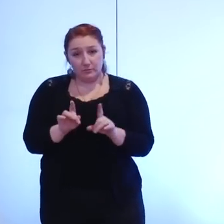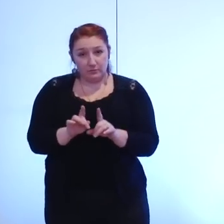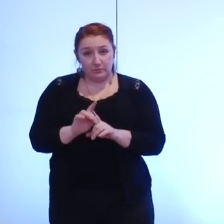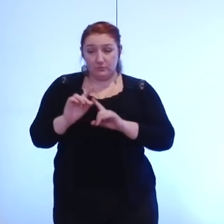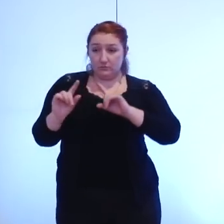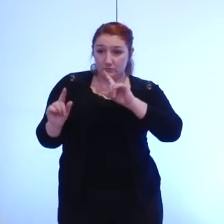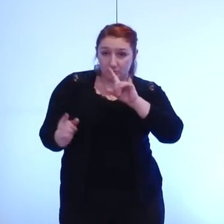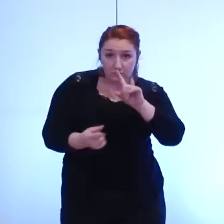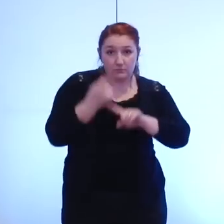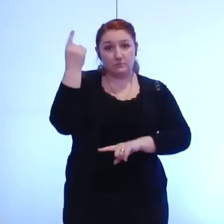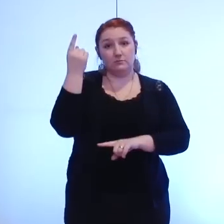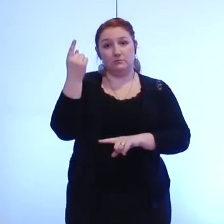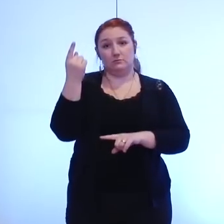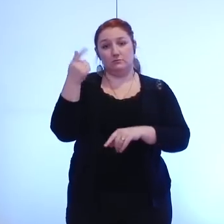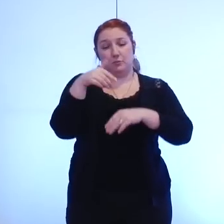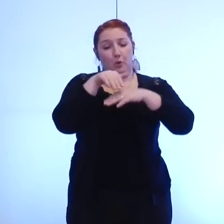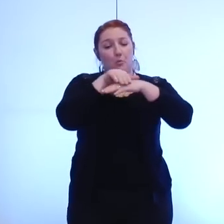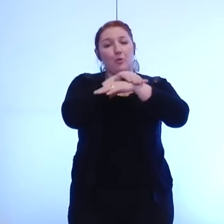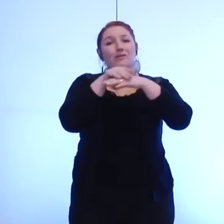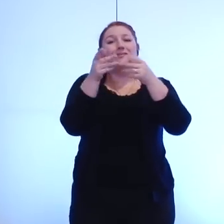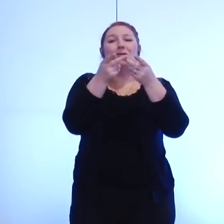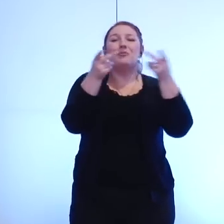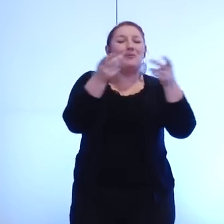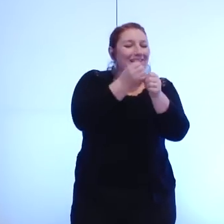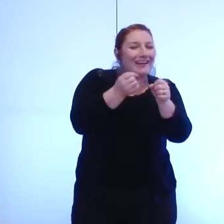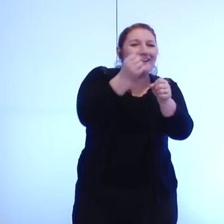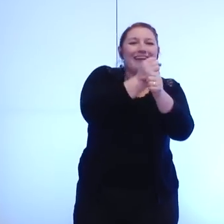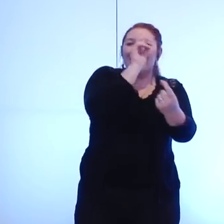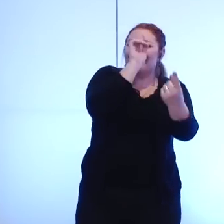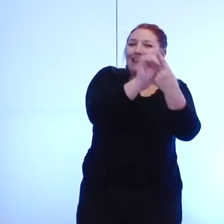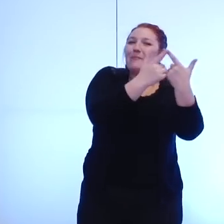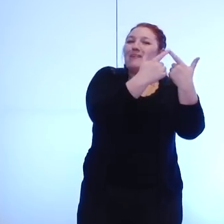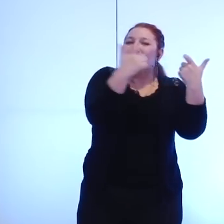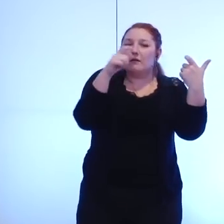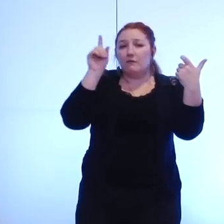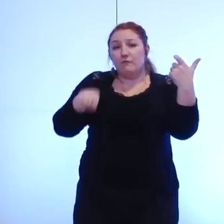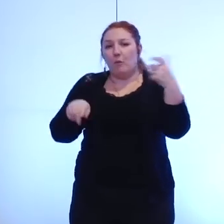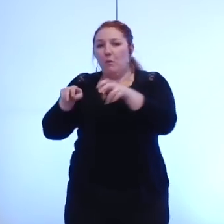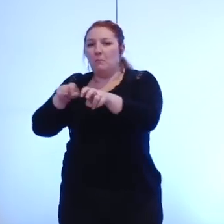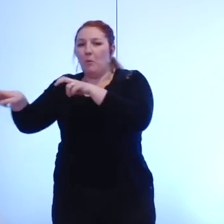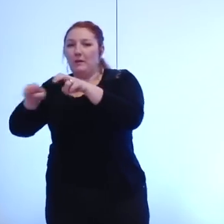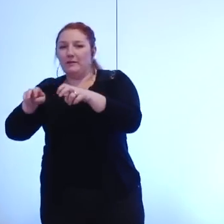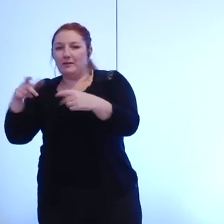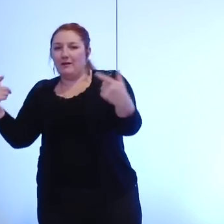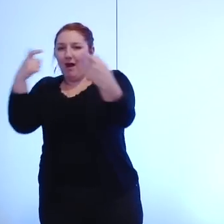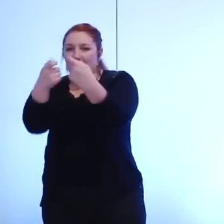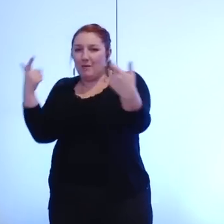transverse à l'ensemble des politiques publiques que nous devons mener à l'échelle métropolitaine